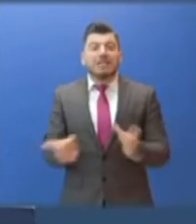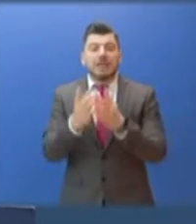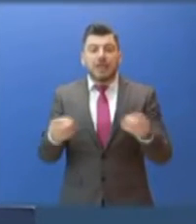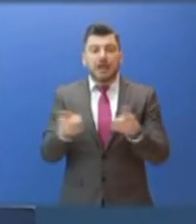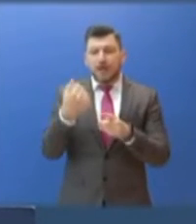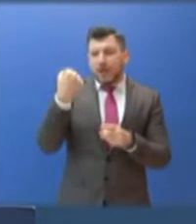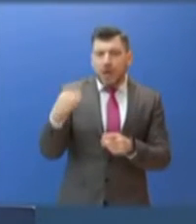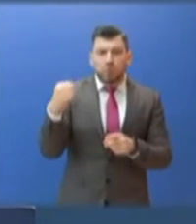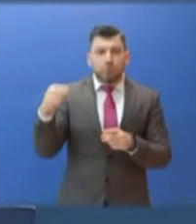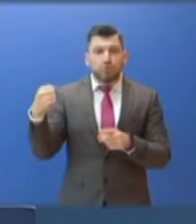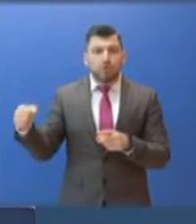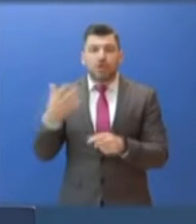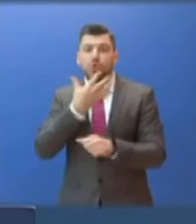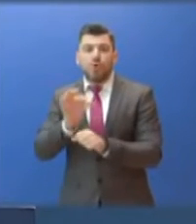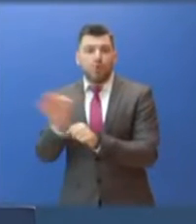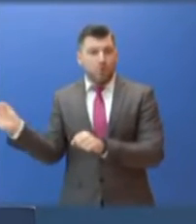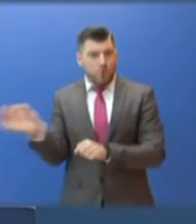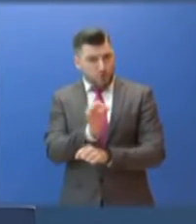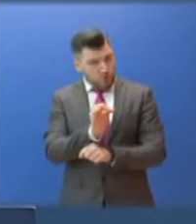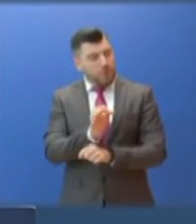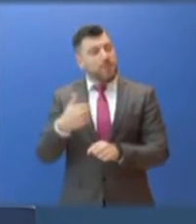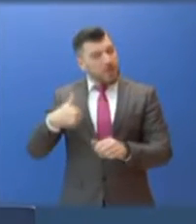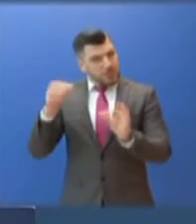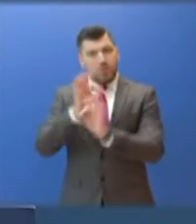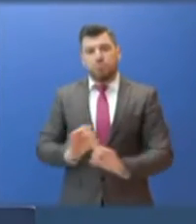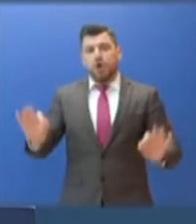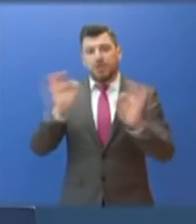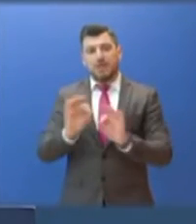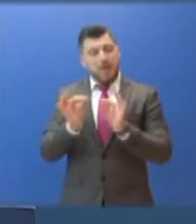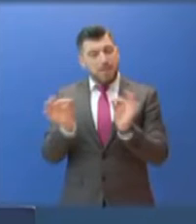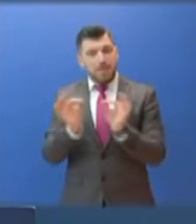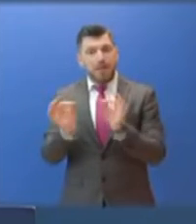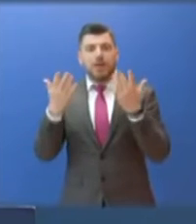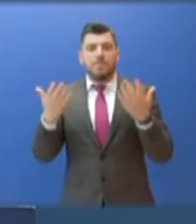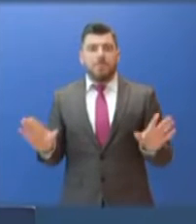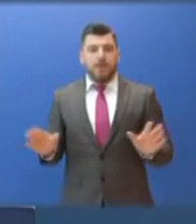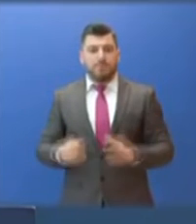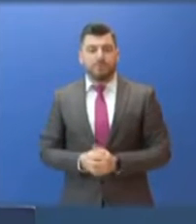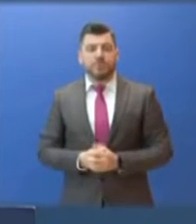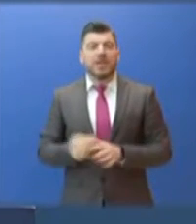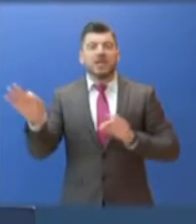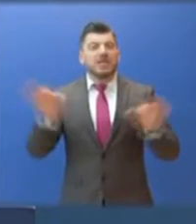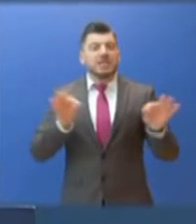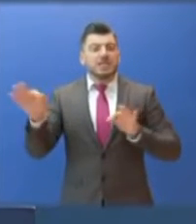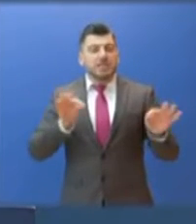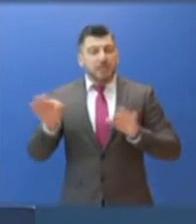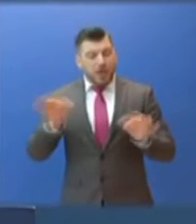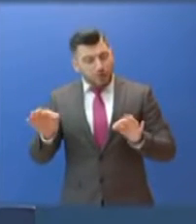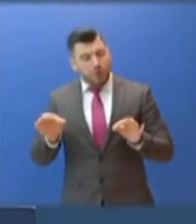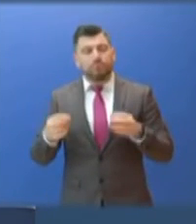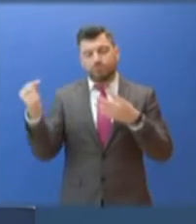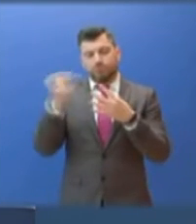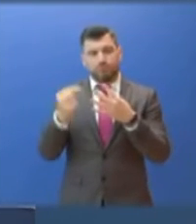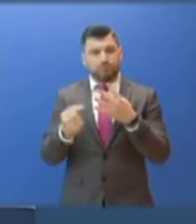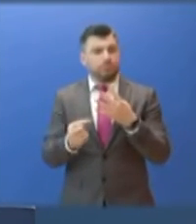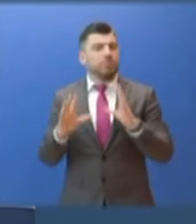νόσησης εκπαιδευτικών από τον κορονοϊό και της προσωρινής μη προσέλευσής τους στα μαθήματα. Το σχέδιο αυτό εξεδιπλώνεται σε διάφορους